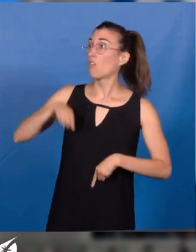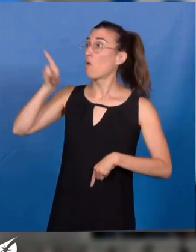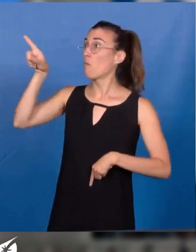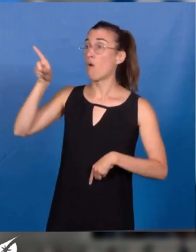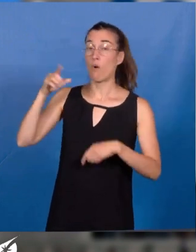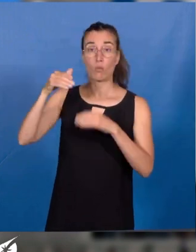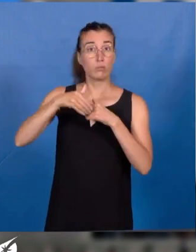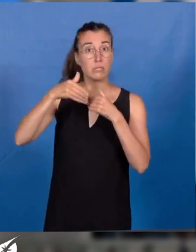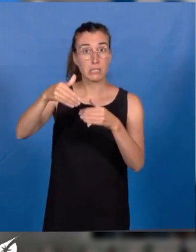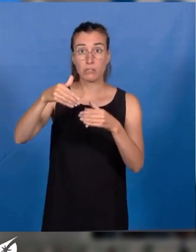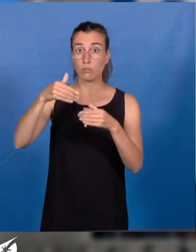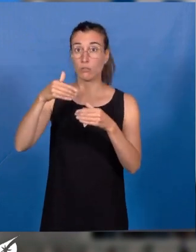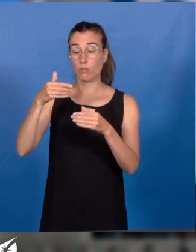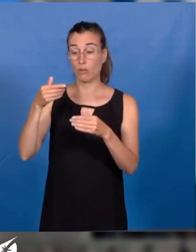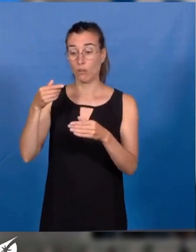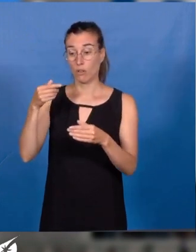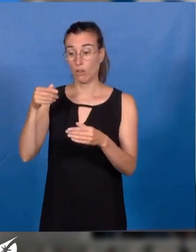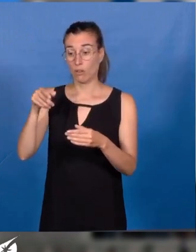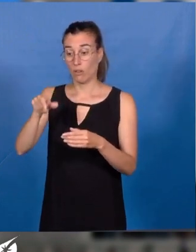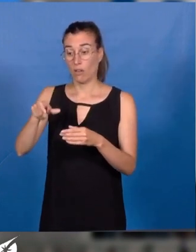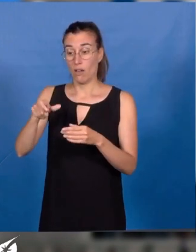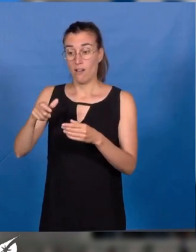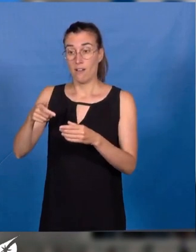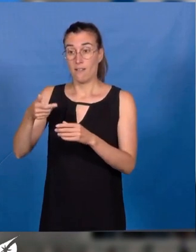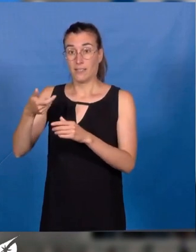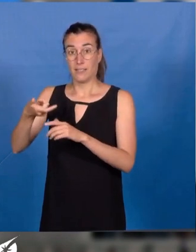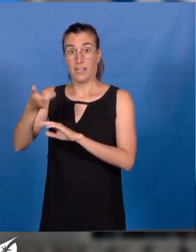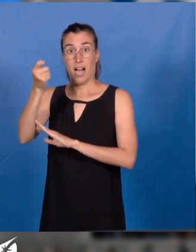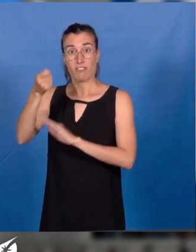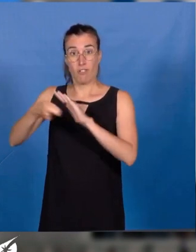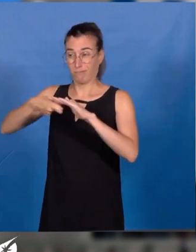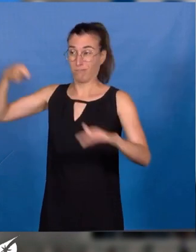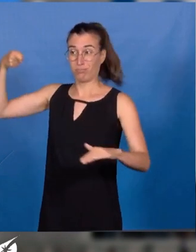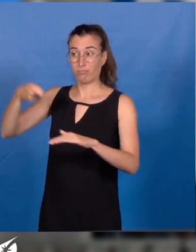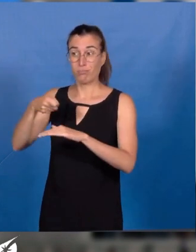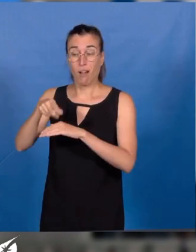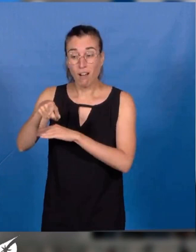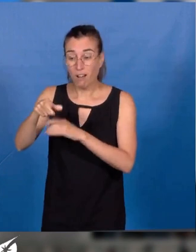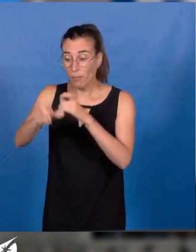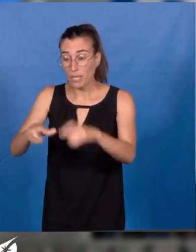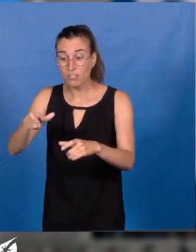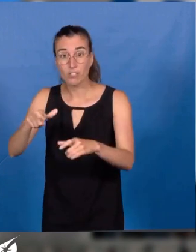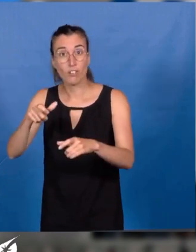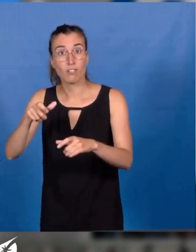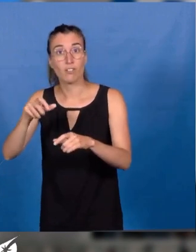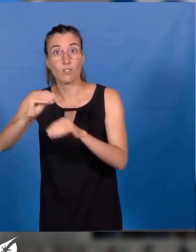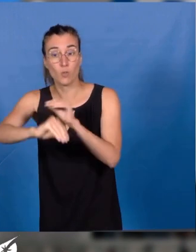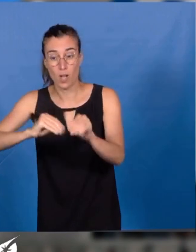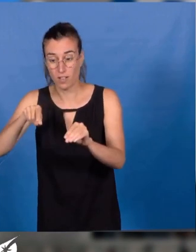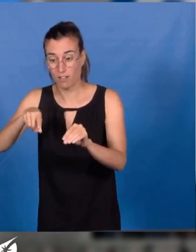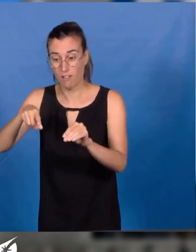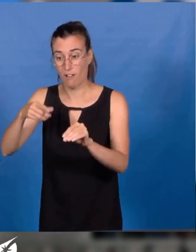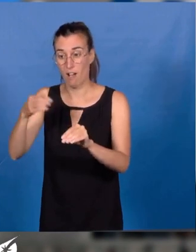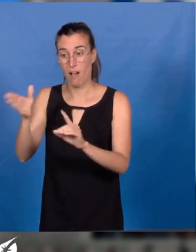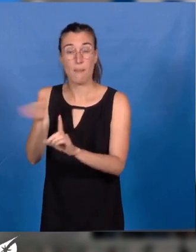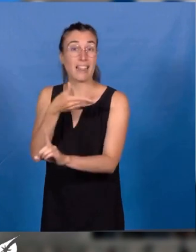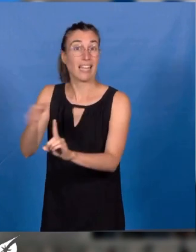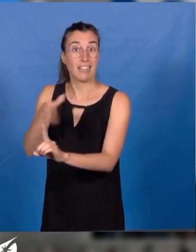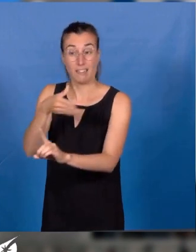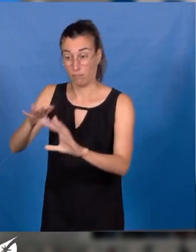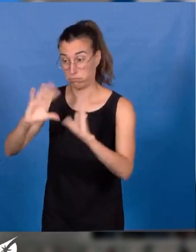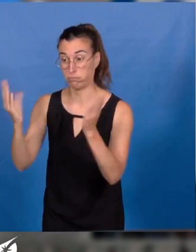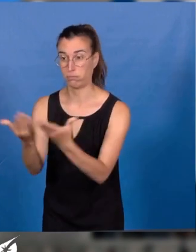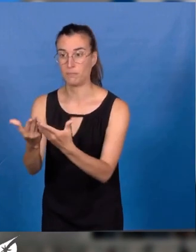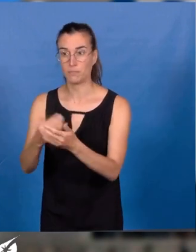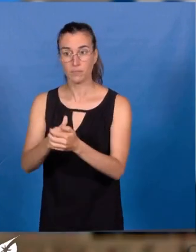maltraitant son personnel et la qualité du soin. Alors, même si la santé est une compétence de l'État, les collectivités sont désormais des